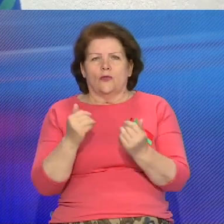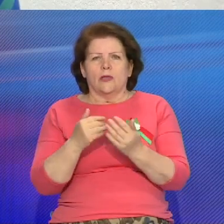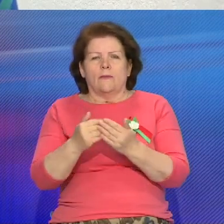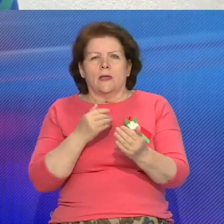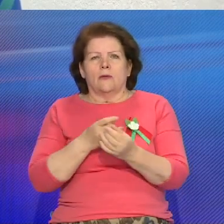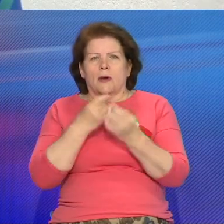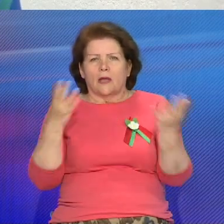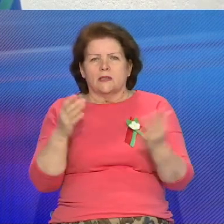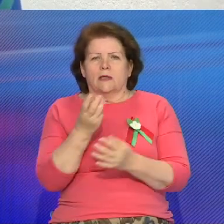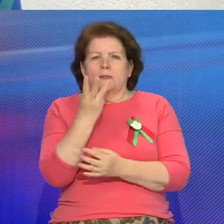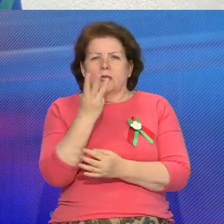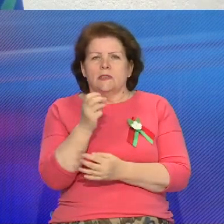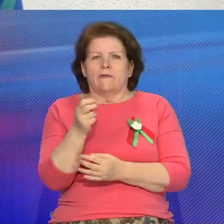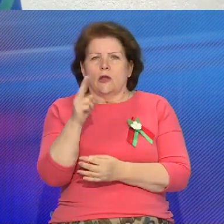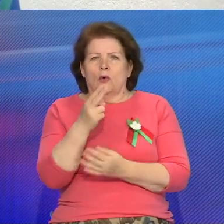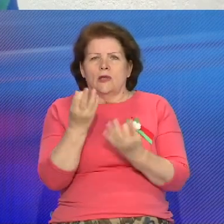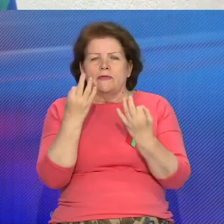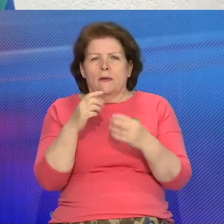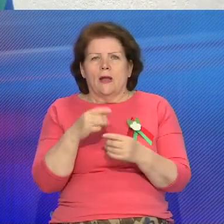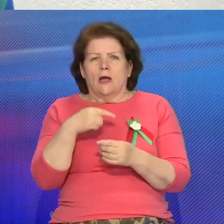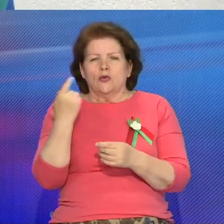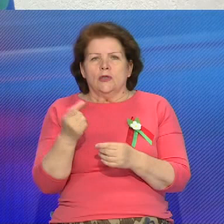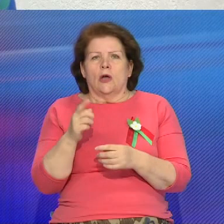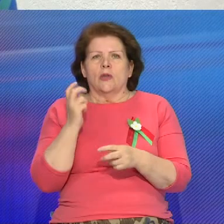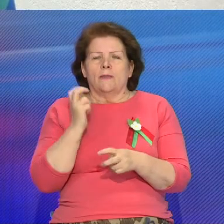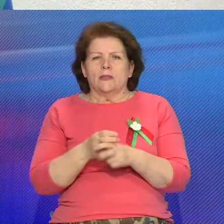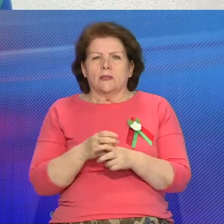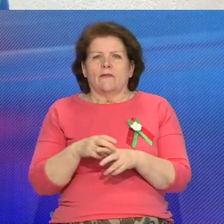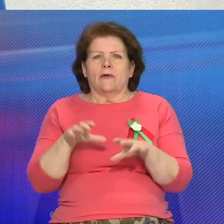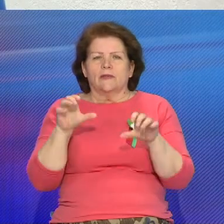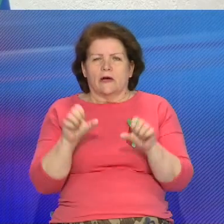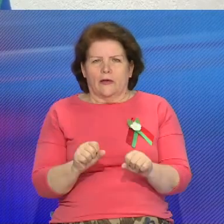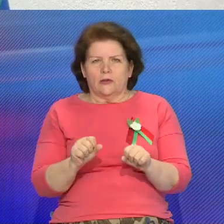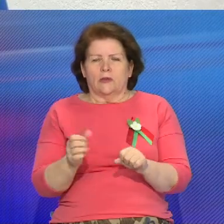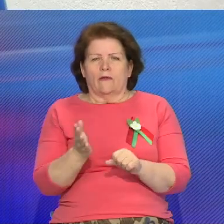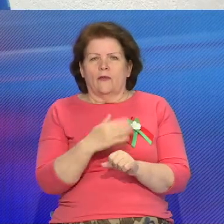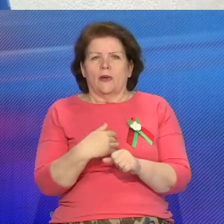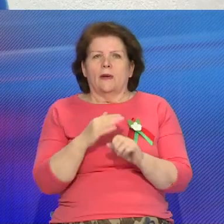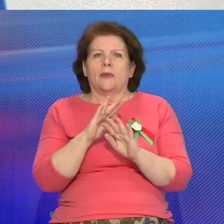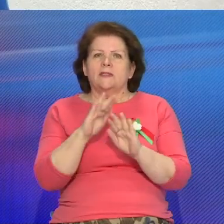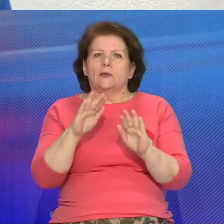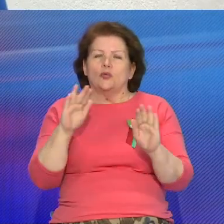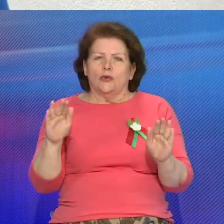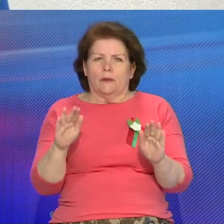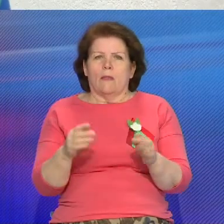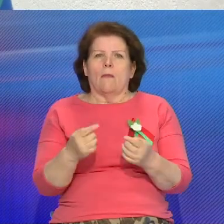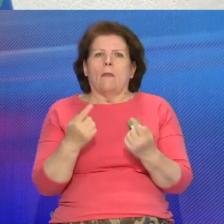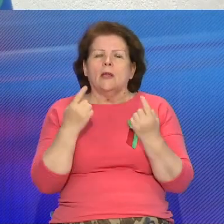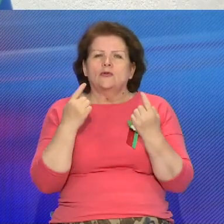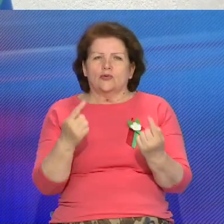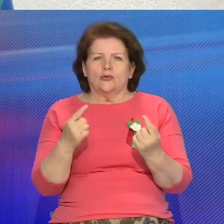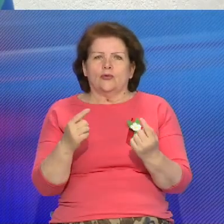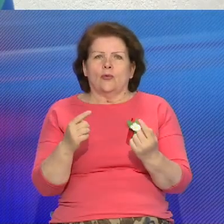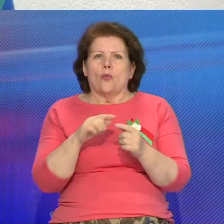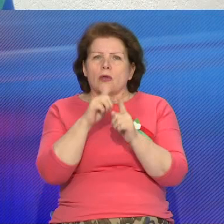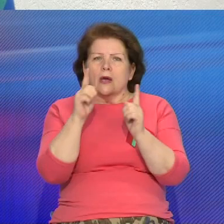июля, освобождение Республіки Беларусь от немецко-фашистских захвачеков, мы презентуем большую уникальную работу